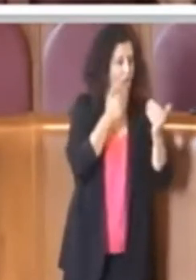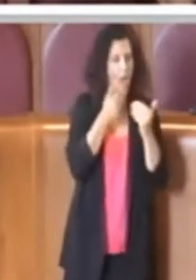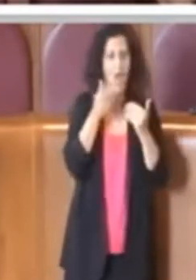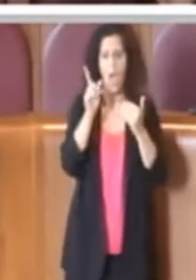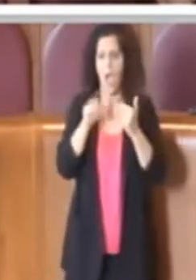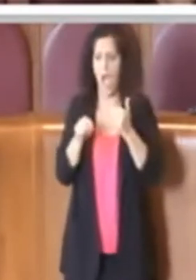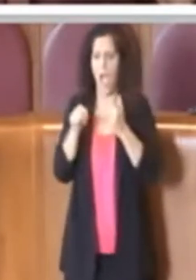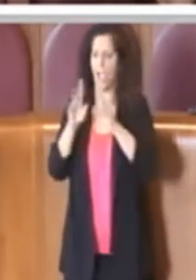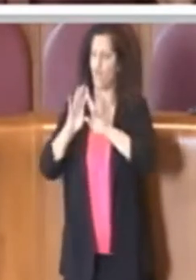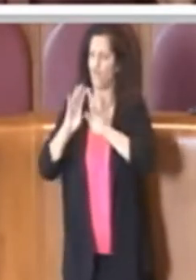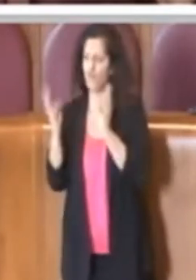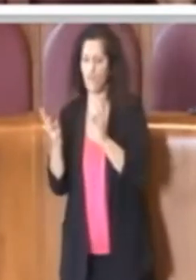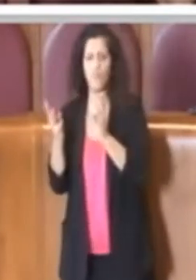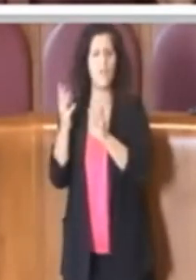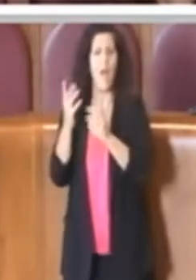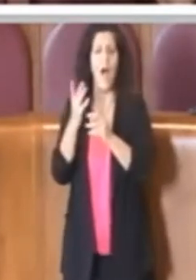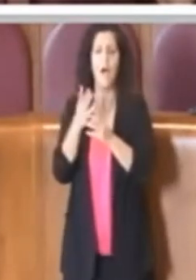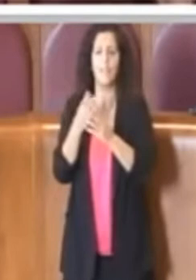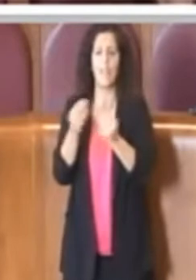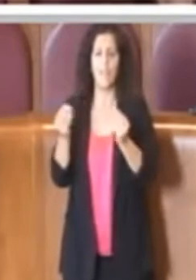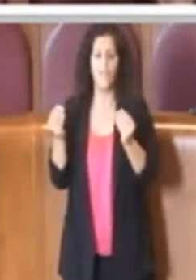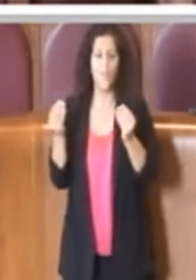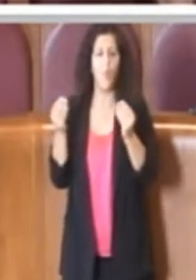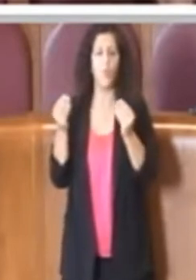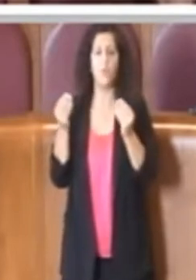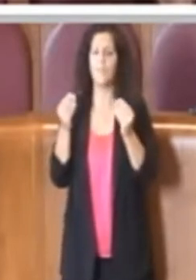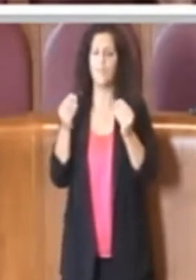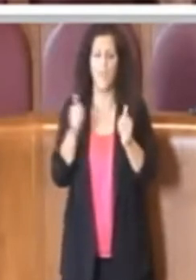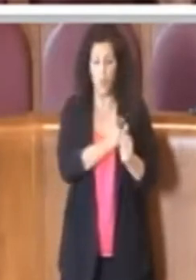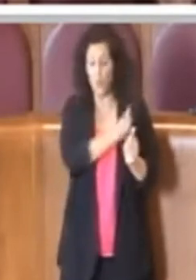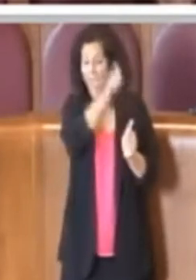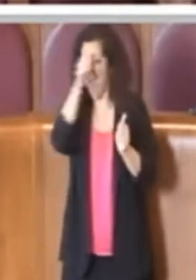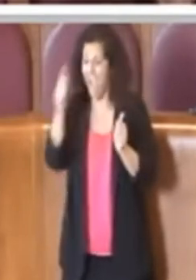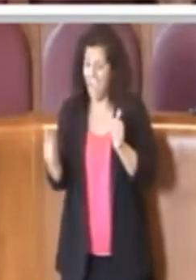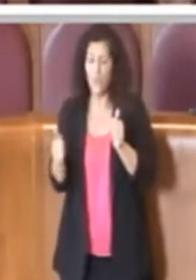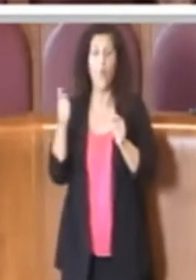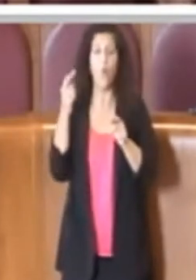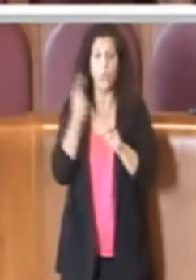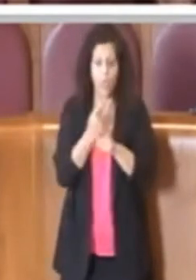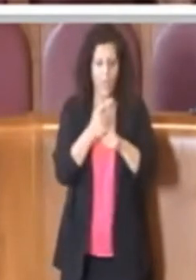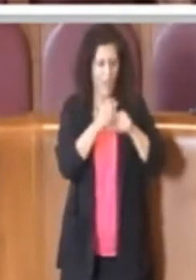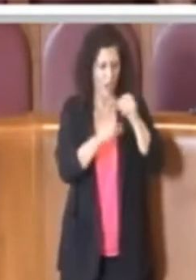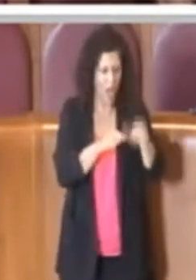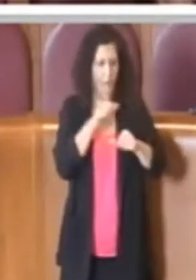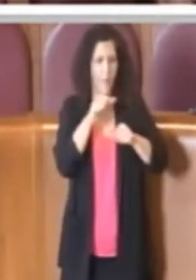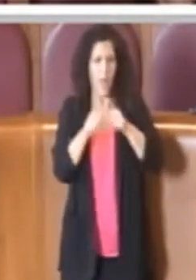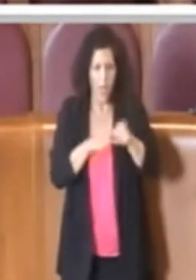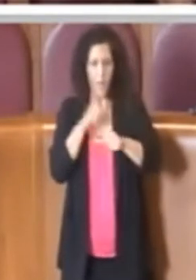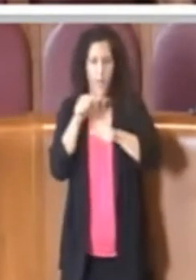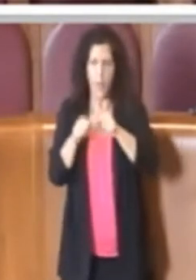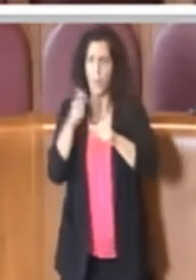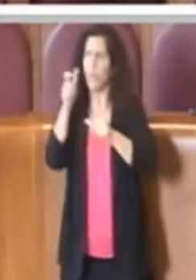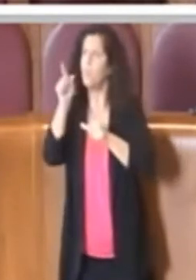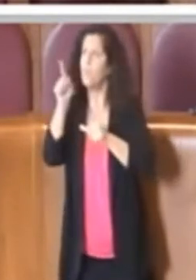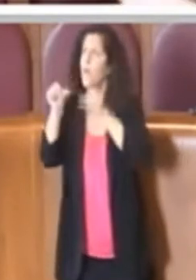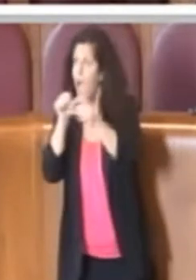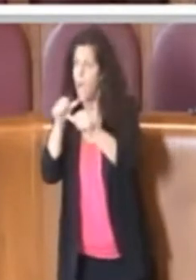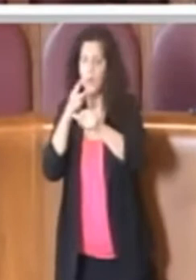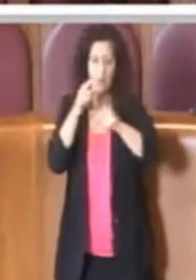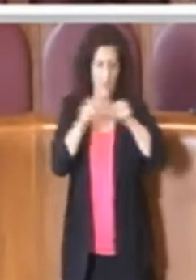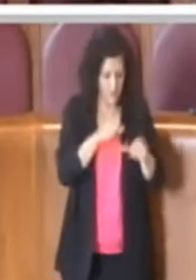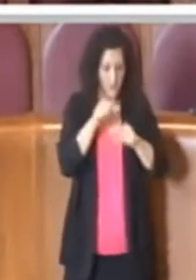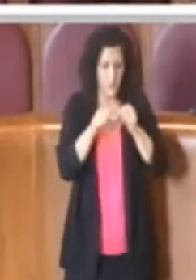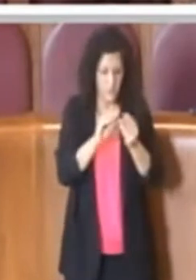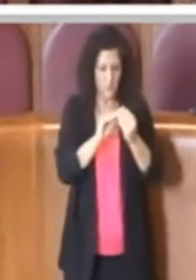continuamente, tante volte e anche più volte nel corso dell'anno per andare a rincorrere quella che è la normativa su n